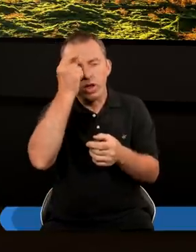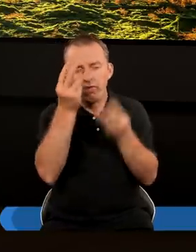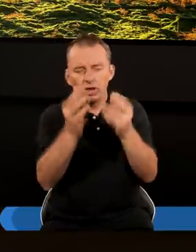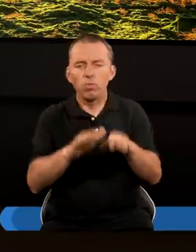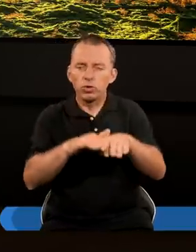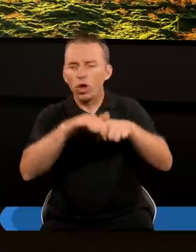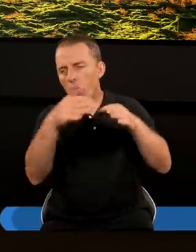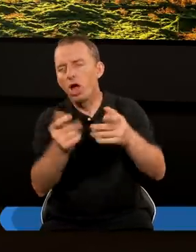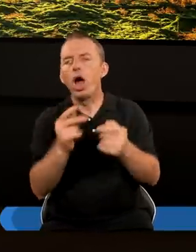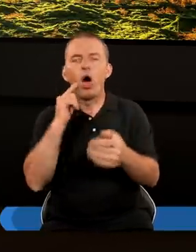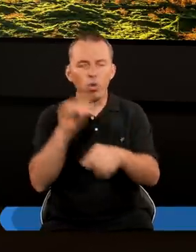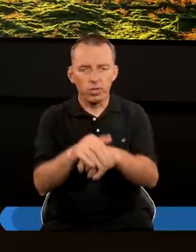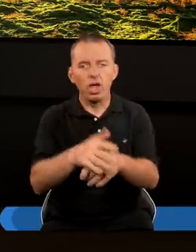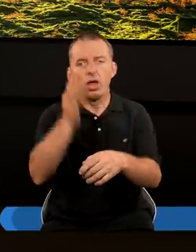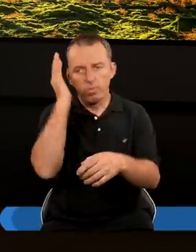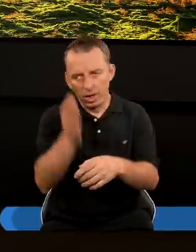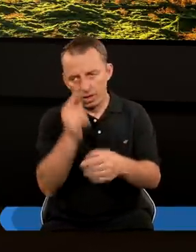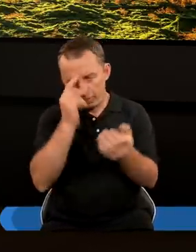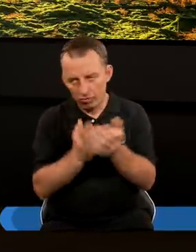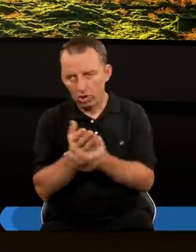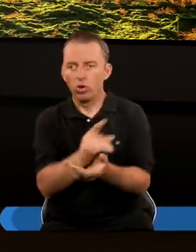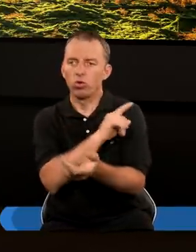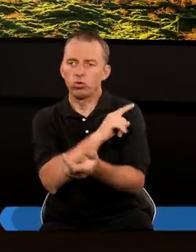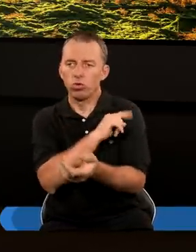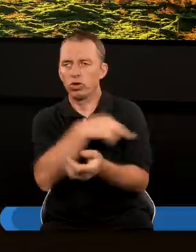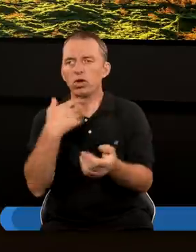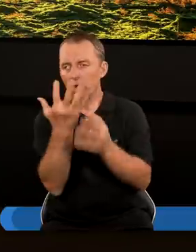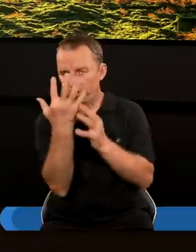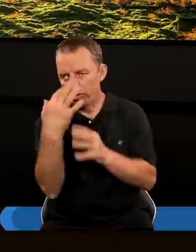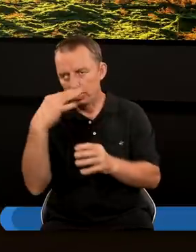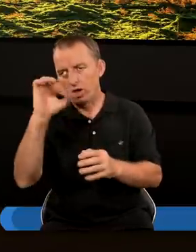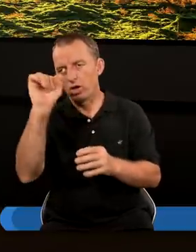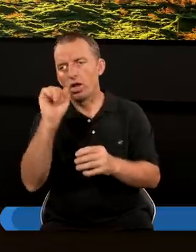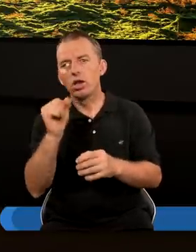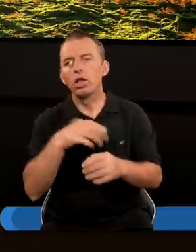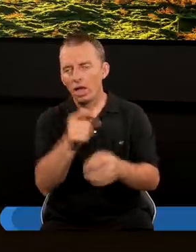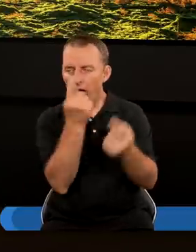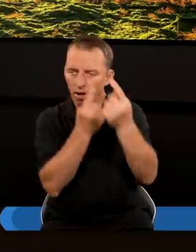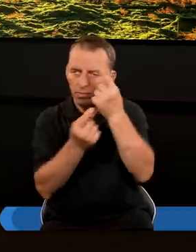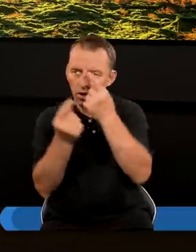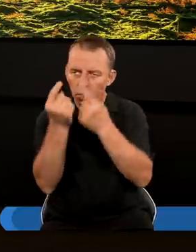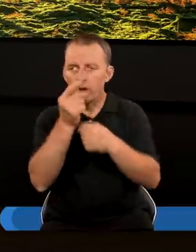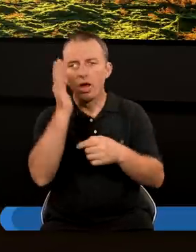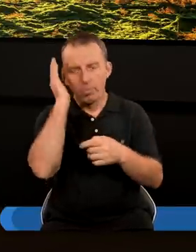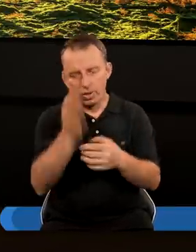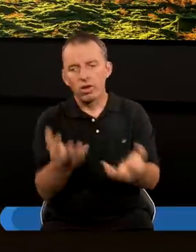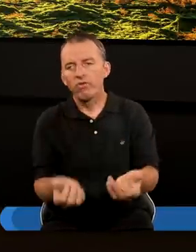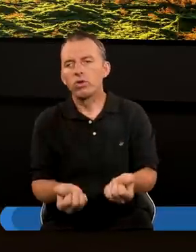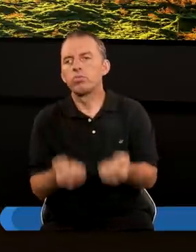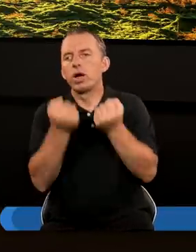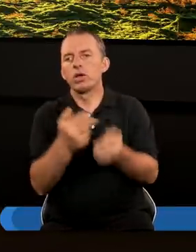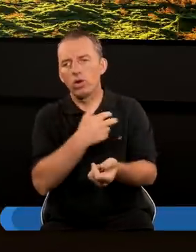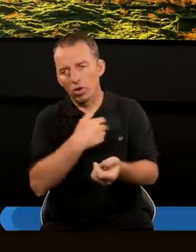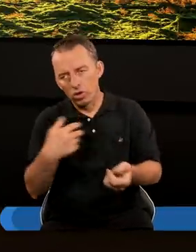przełomowego To Pan Jezus obiecał Że On będzie wiernie Stał przy was I On zwyciężył Niech ta myśl Będzie tą